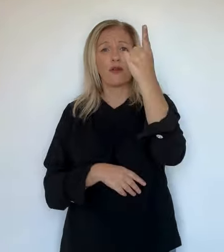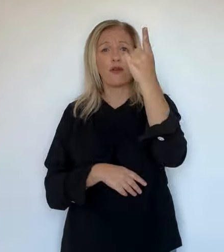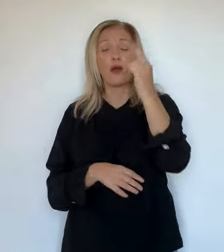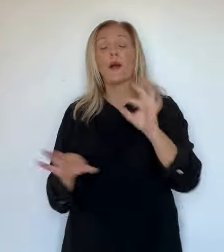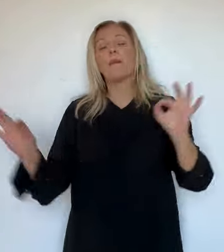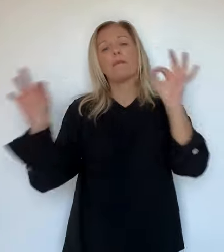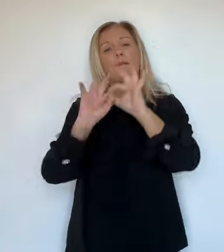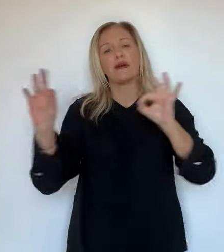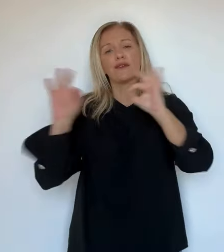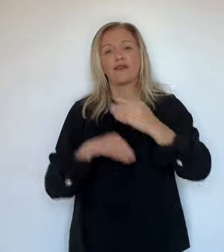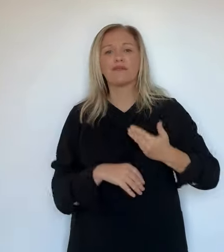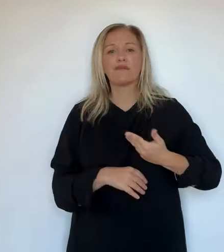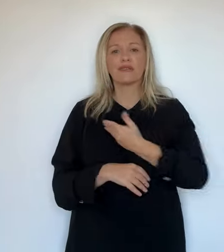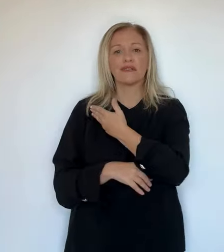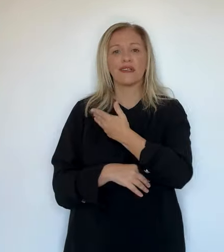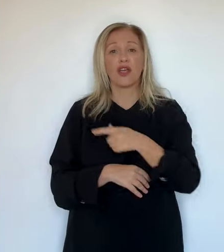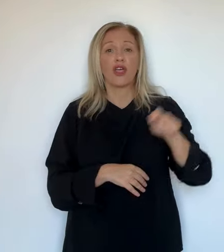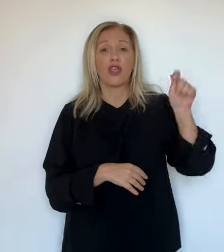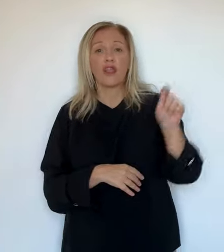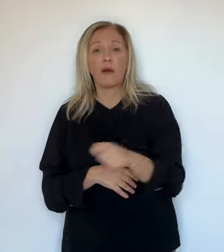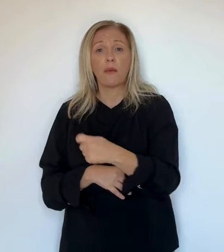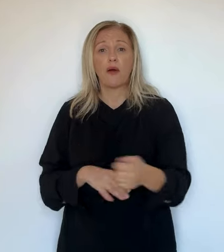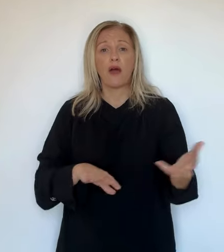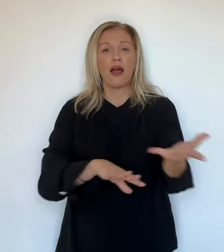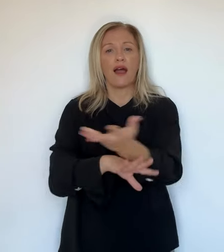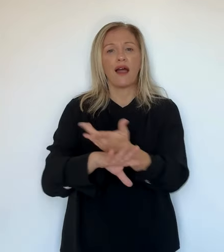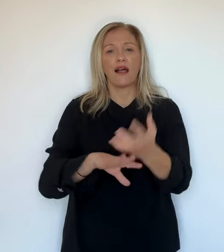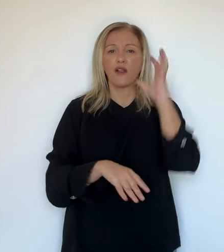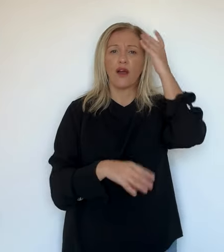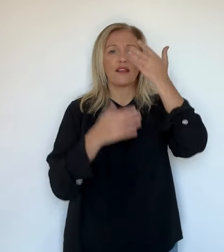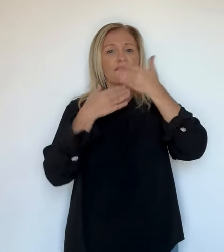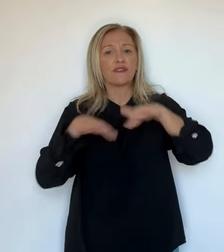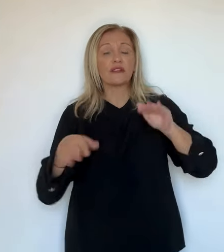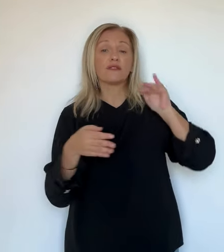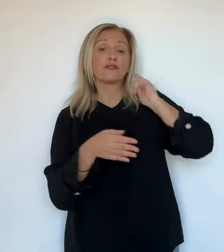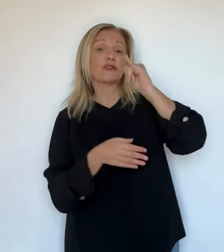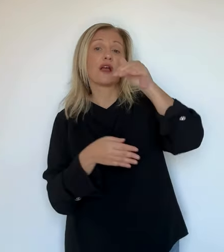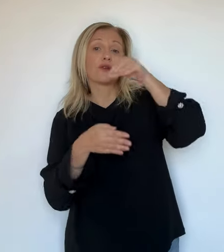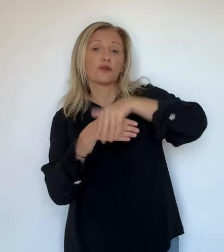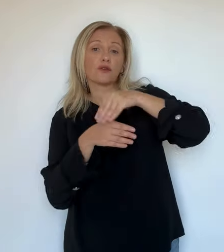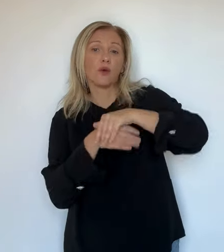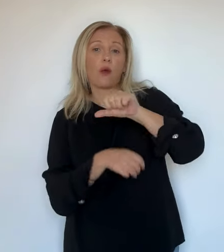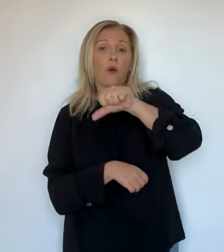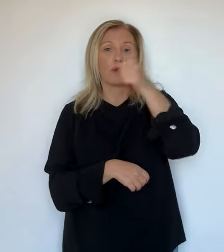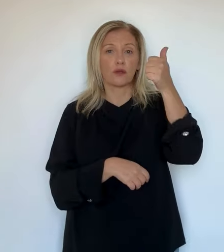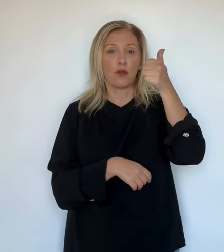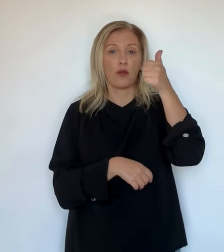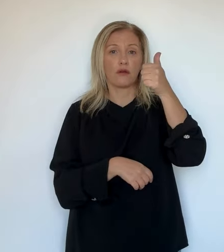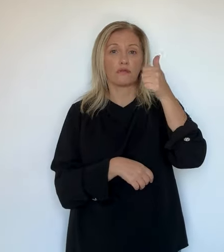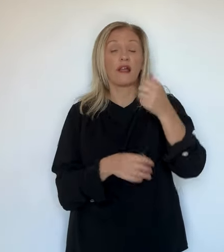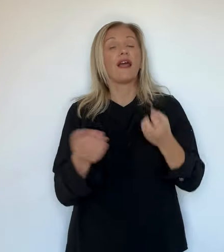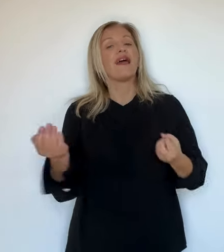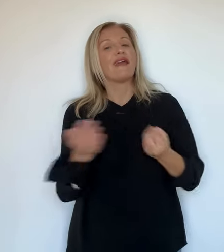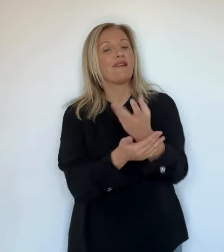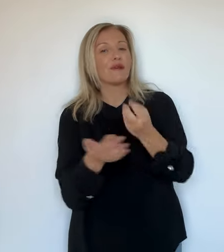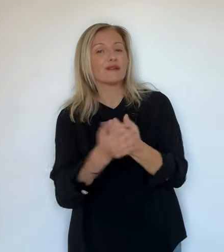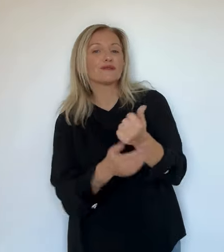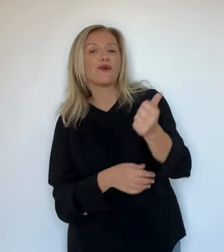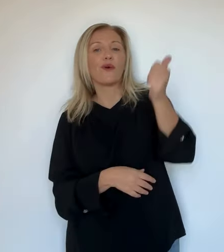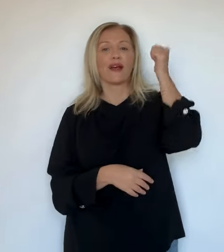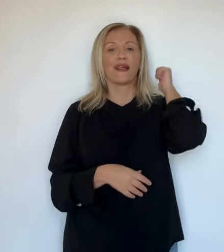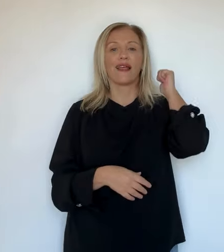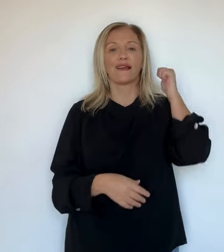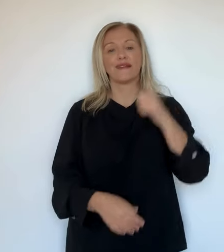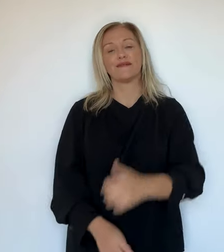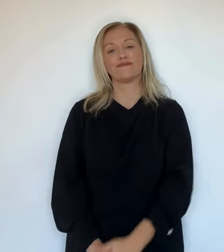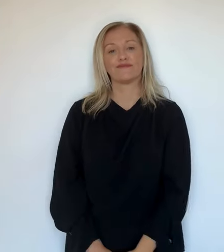par heure dans le Cap Corse sans faire de victime. Il devrait commencer à perdre en intensité dans la soirée, mais la prudence et la vigilance restent de mise jusqu'à